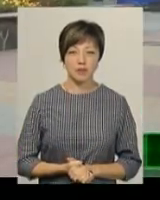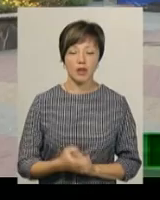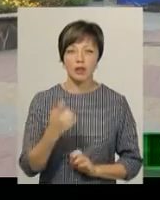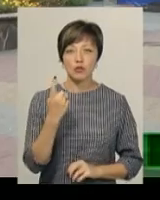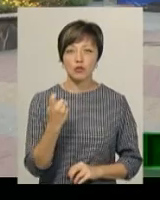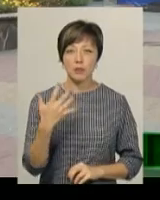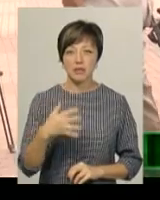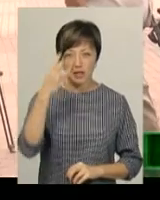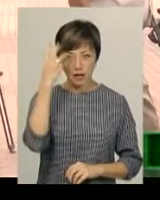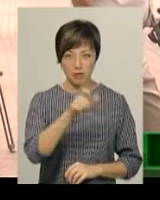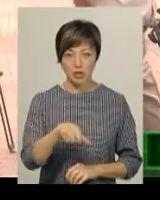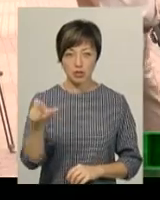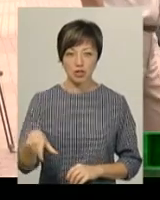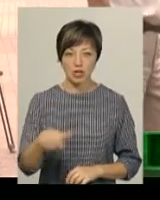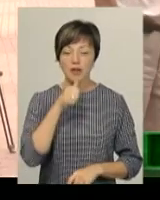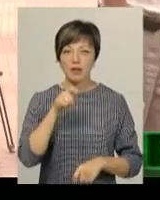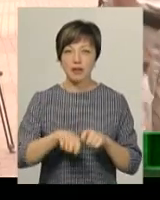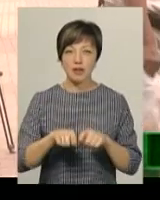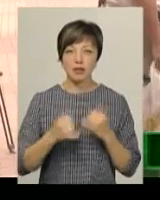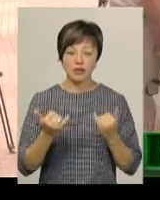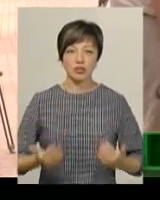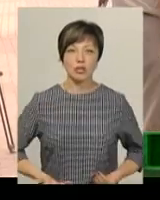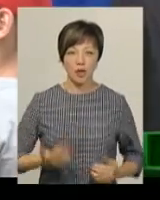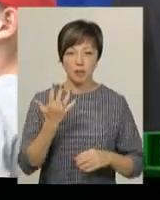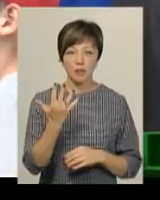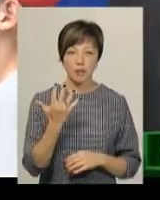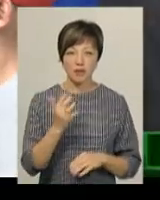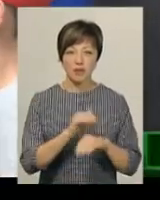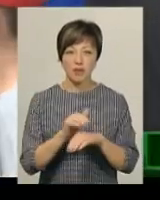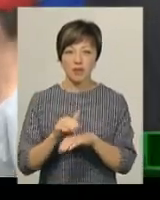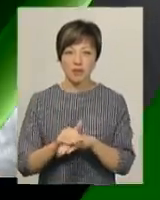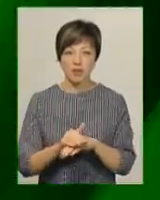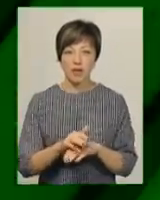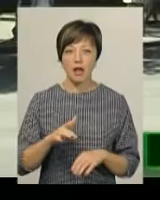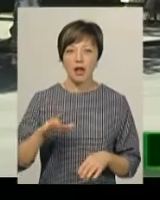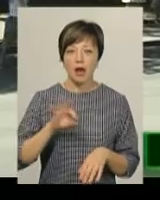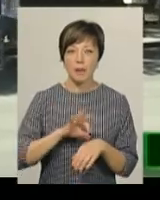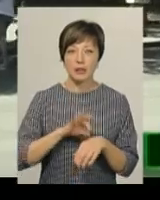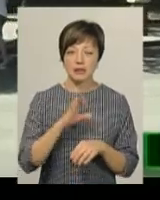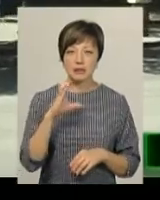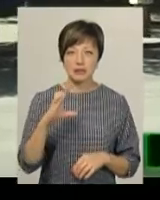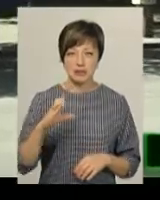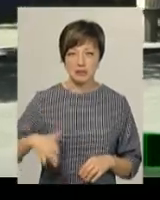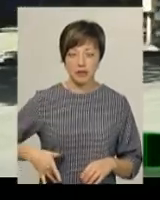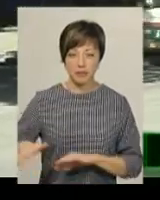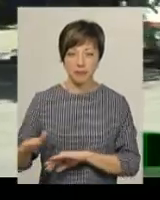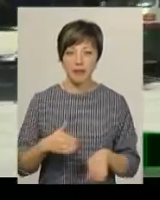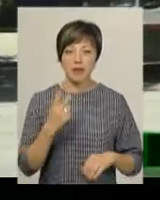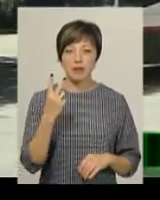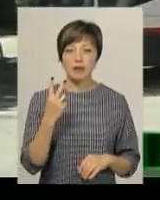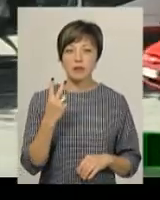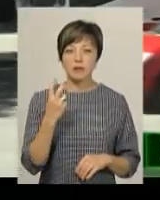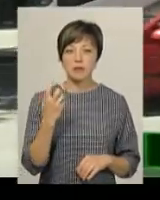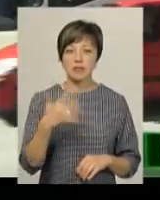150 хмельничан пройшли сьогодні тест «Заради життя». У п'яти виявили вірусний гепатит С. 270 водіїв не вистачає в